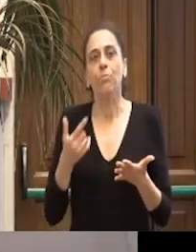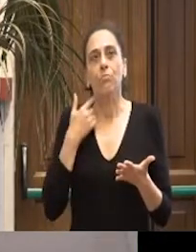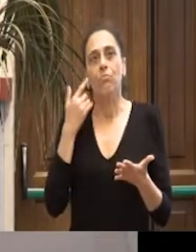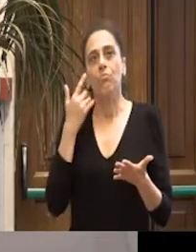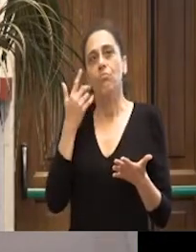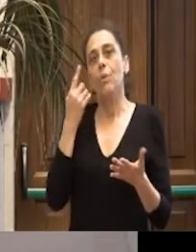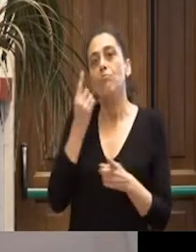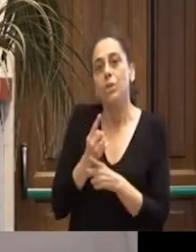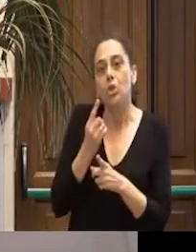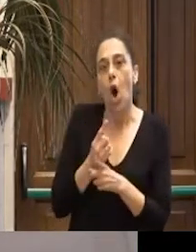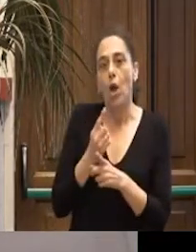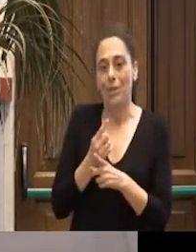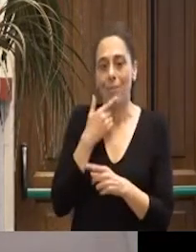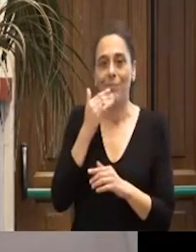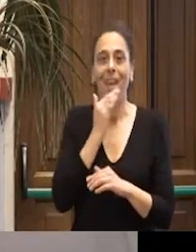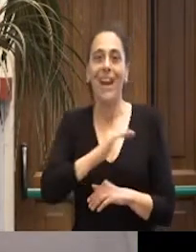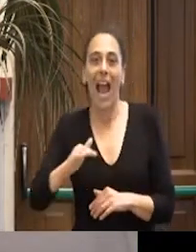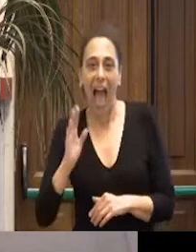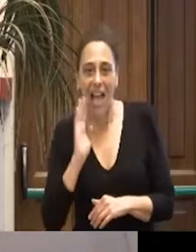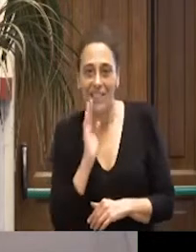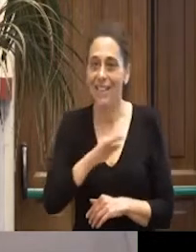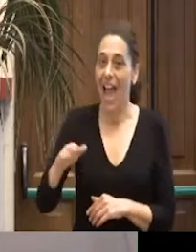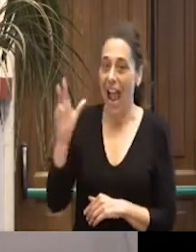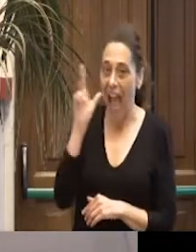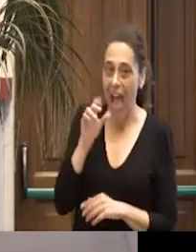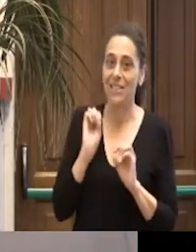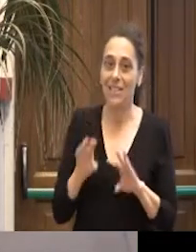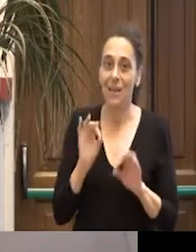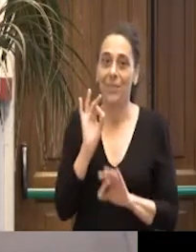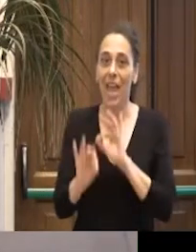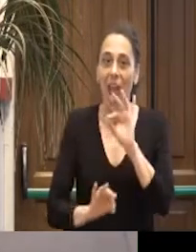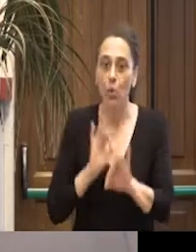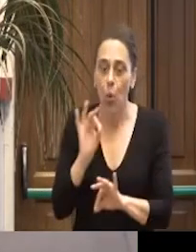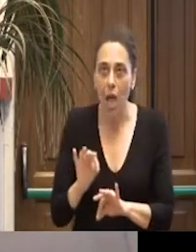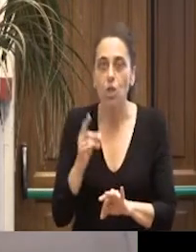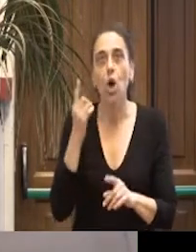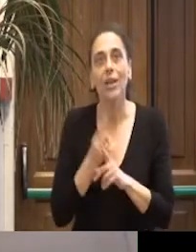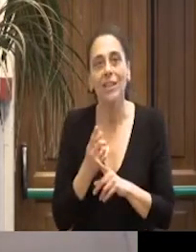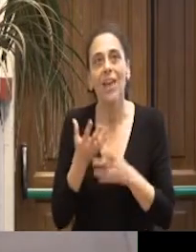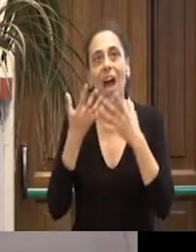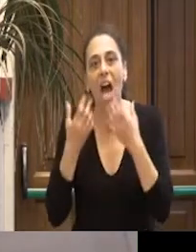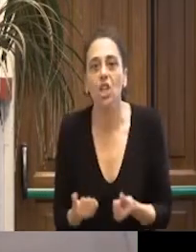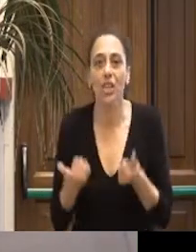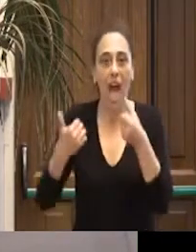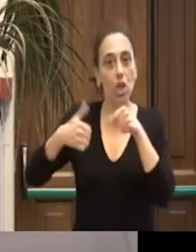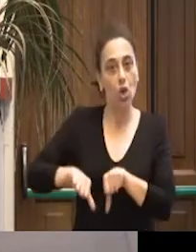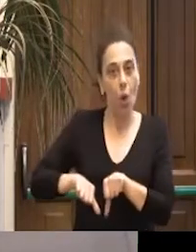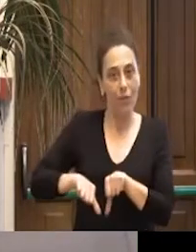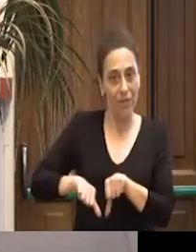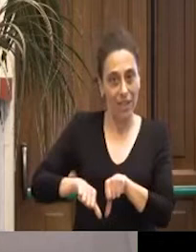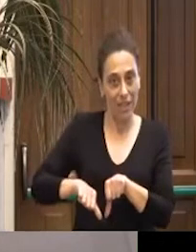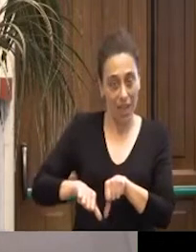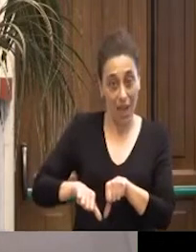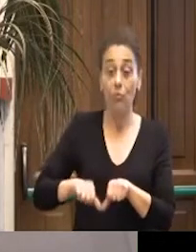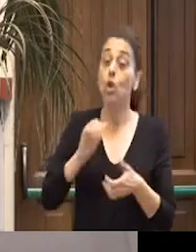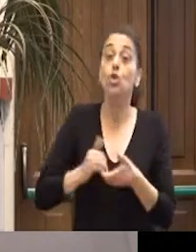i ragazzi e le ragazze all'etica della sconfitta, educare la società a un'etica della